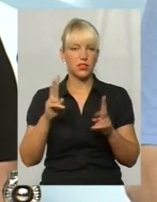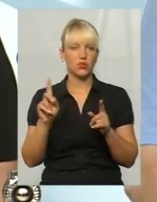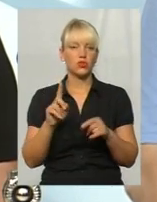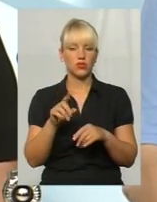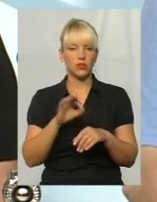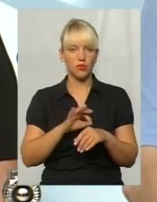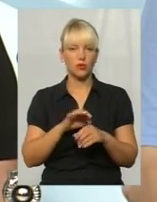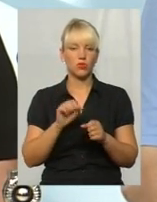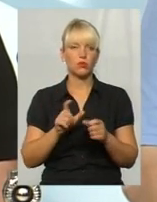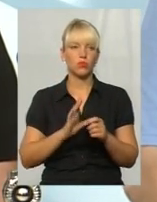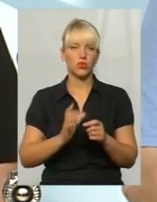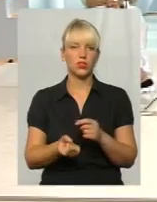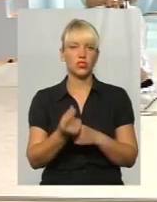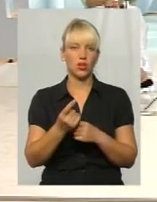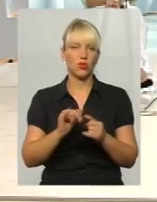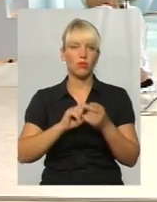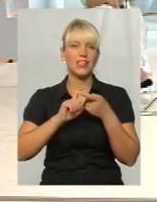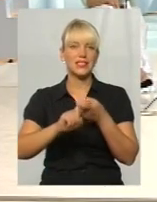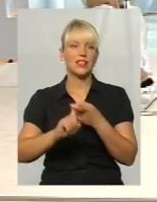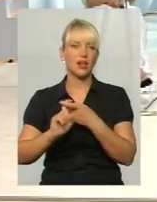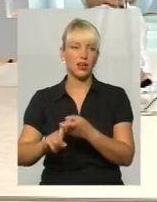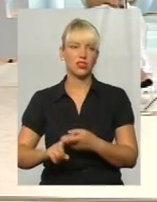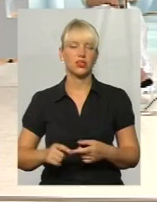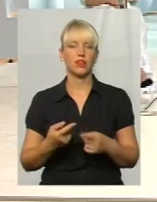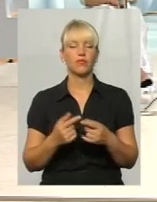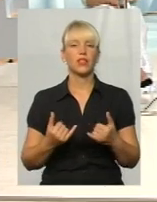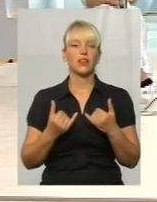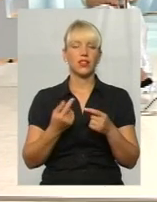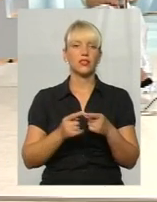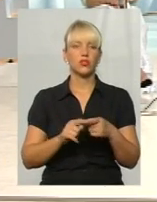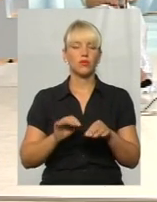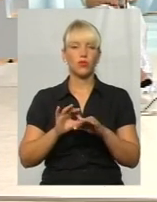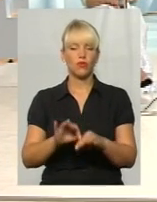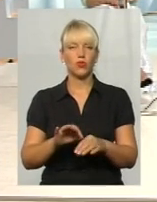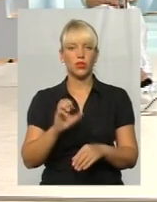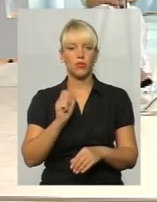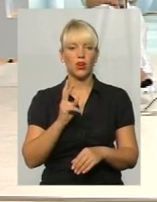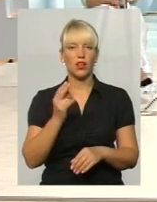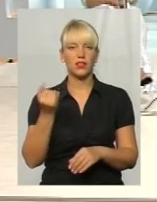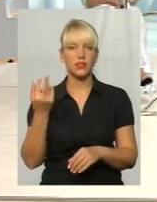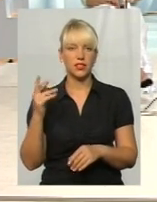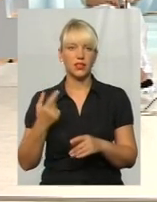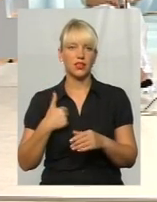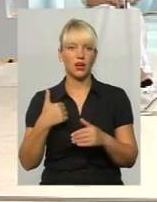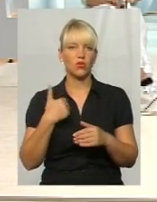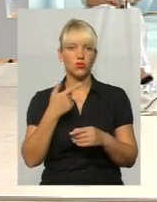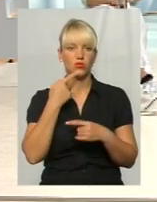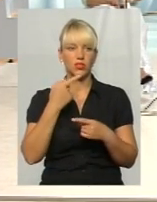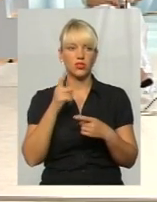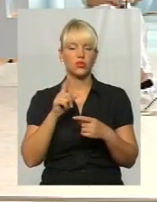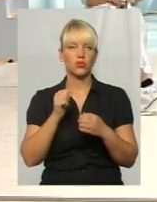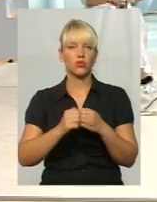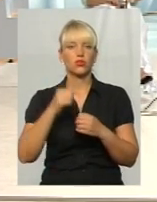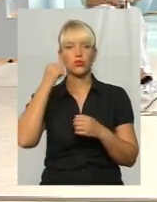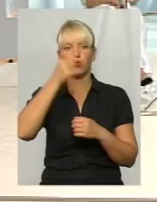бути джерелом зараження. Ми для цього і проводимо акції. І хочу я просто зазначити, що кожного